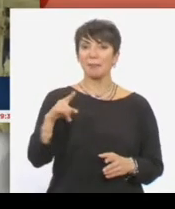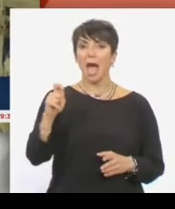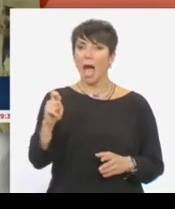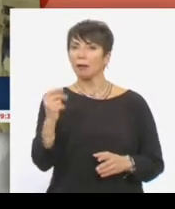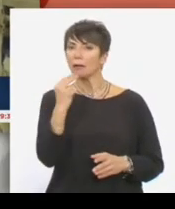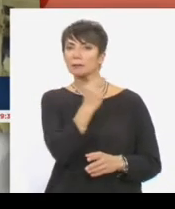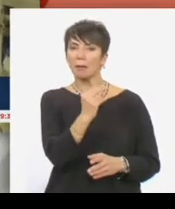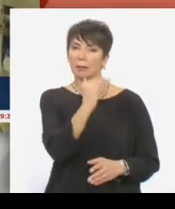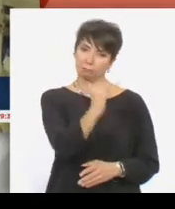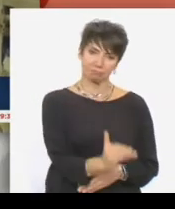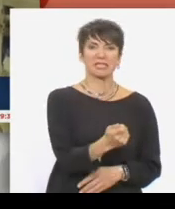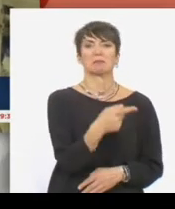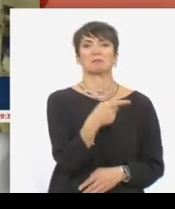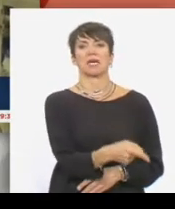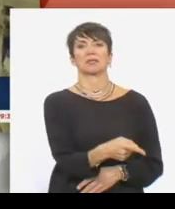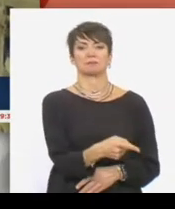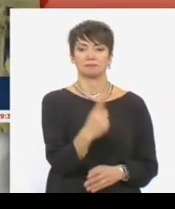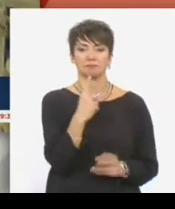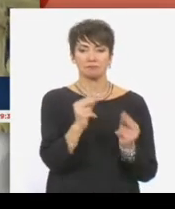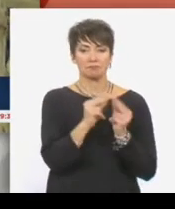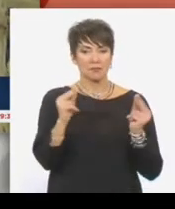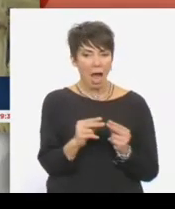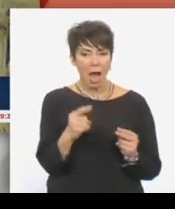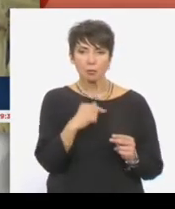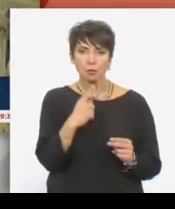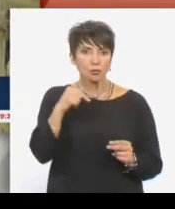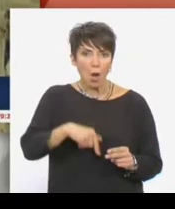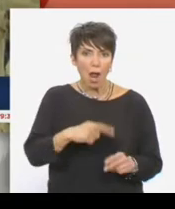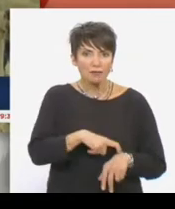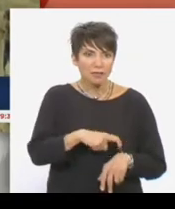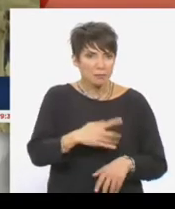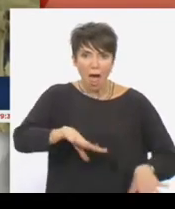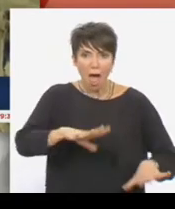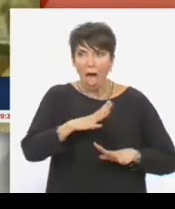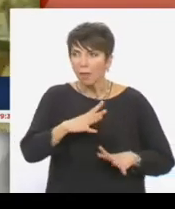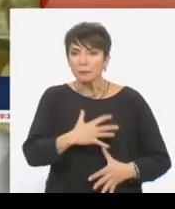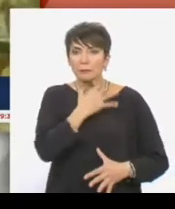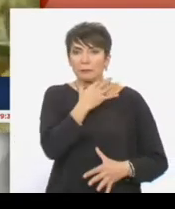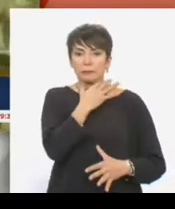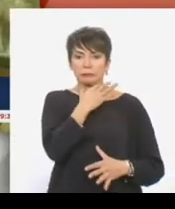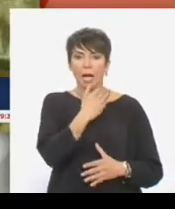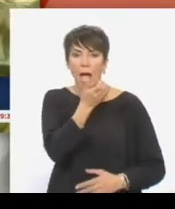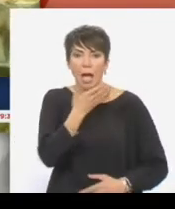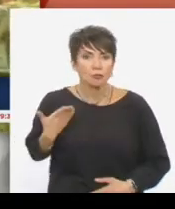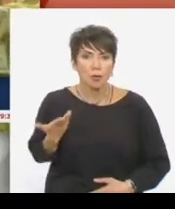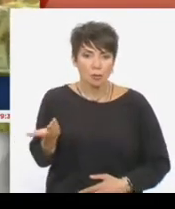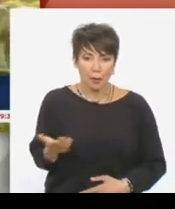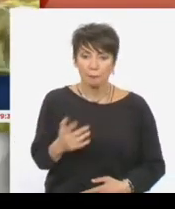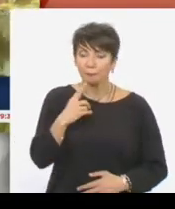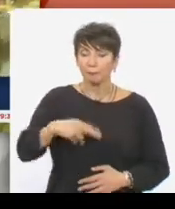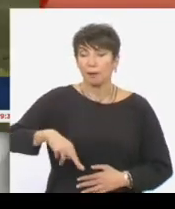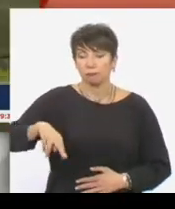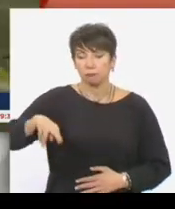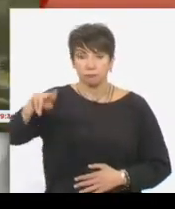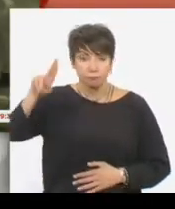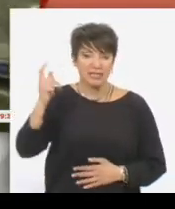στις τιμές και αυτό είναι ένα κίνδυνο για τον καταναλωτή ο οποίος έχει πιεστεί και από τα υπόλοιπα εξοδά του. Όσο αυξάνονται οι τιμές, αυξάνεται και